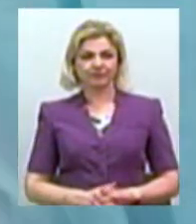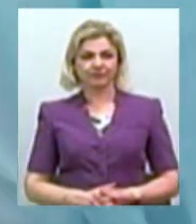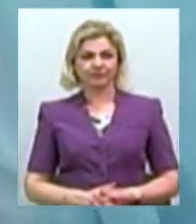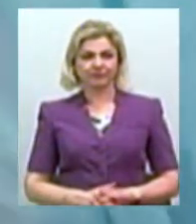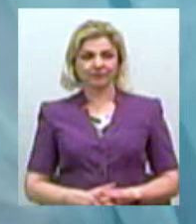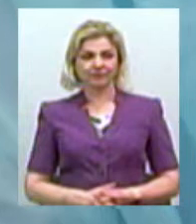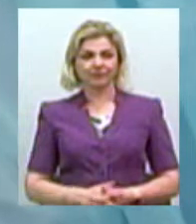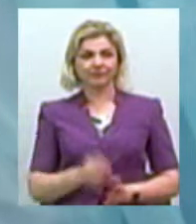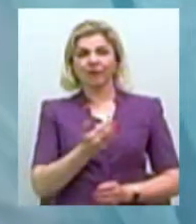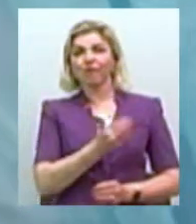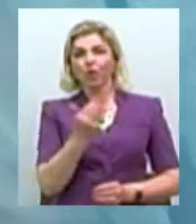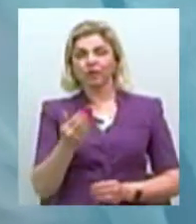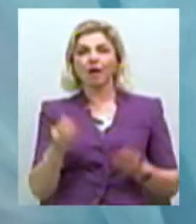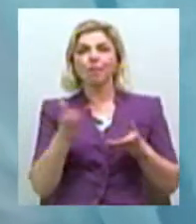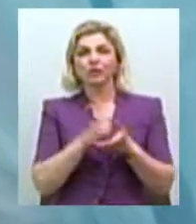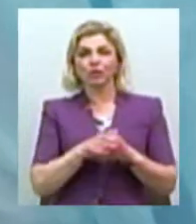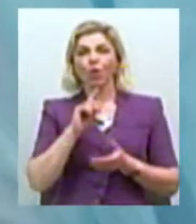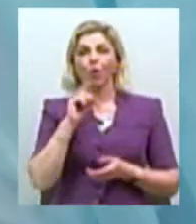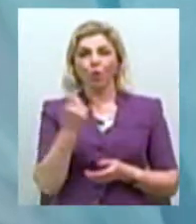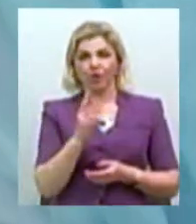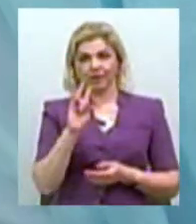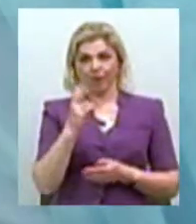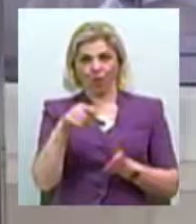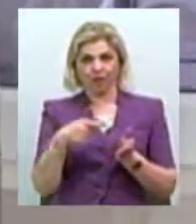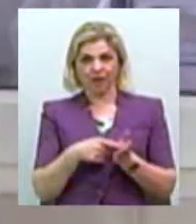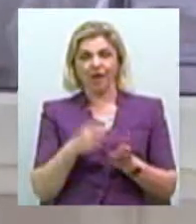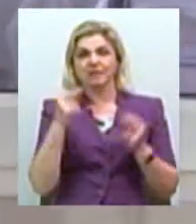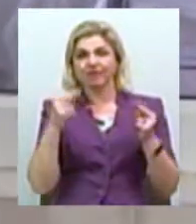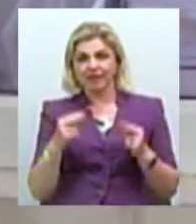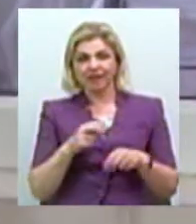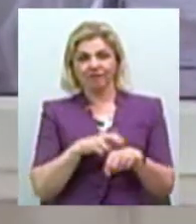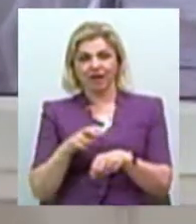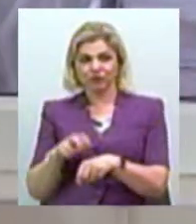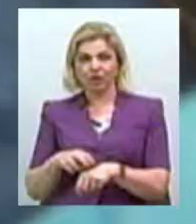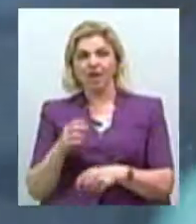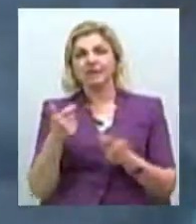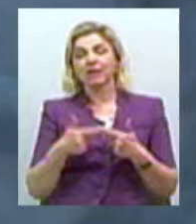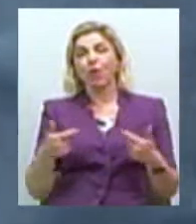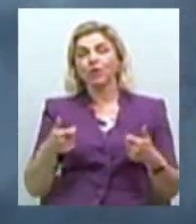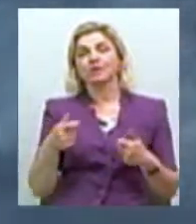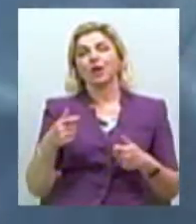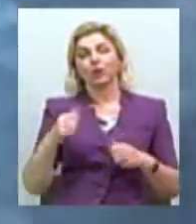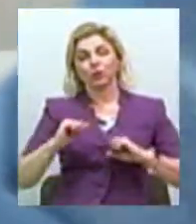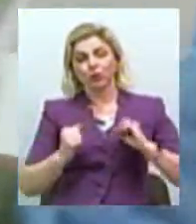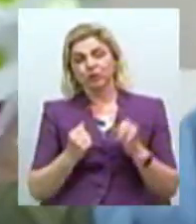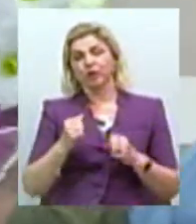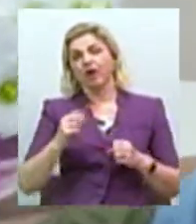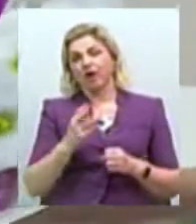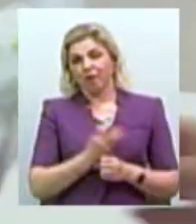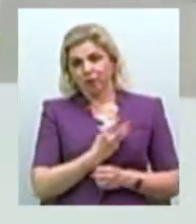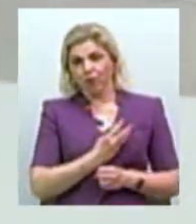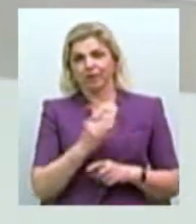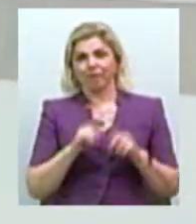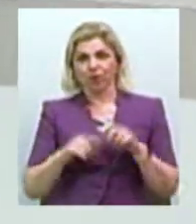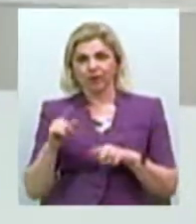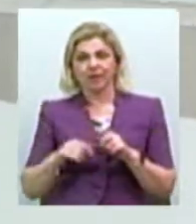Вони познайомились рік тому у Миколаєві. Свідки на весіллі – лікарі. Серед гостей – друзі, родичі та волонтери. Останні